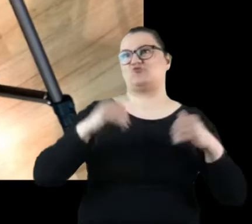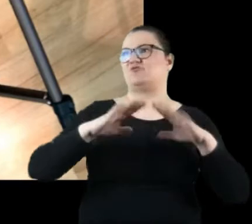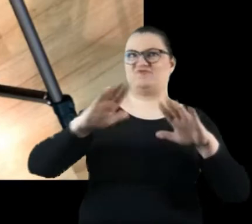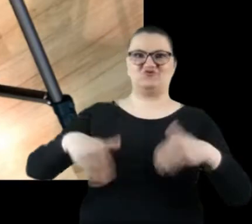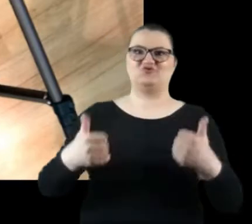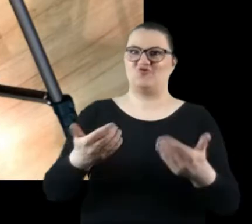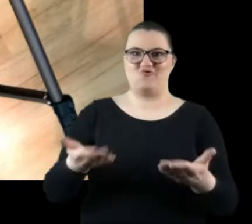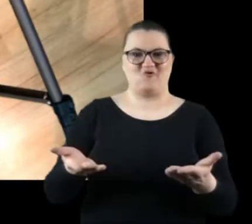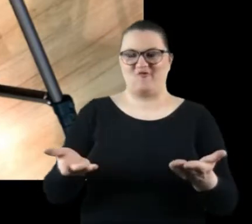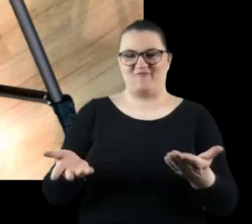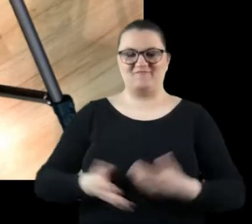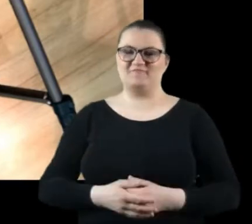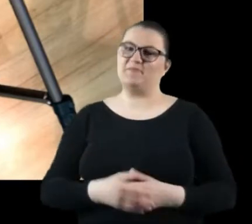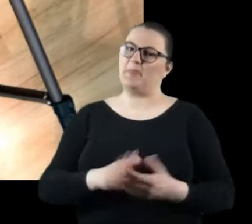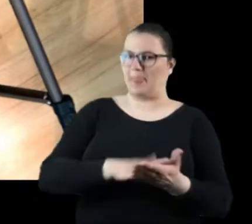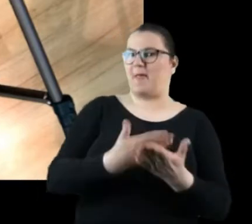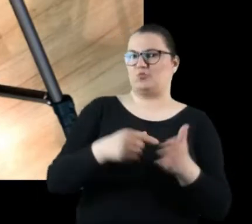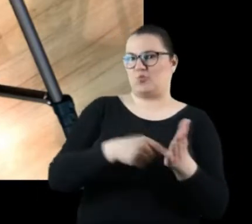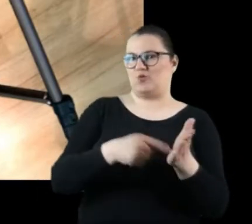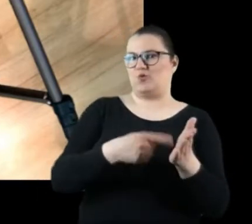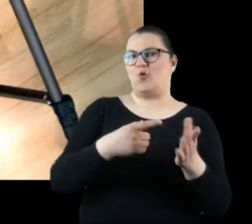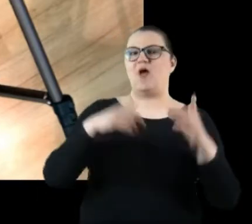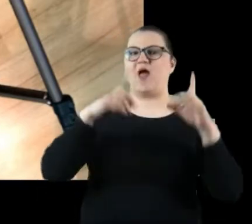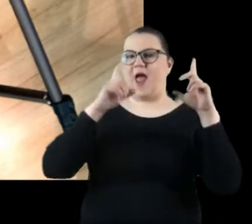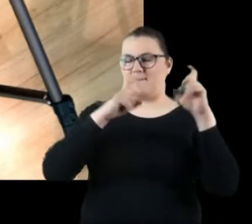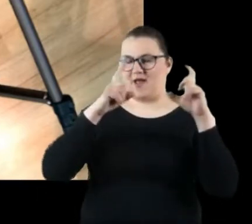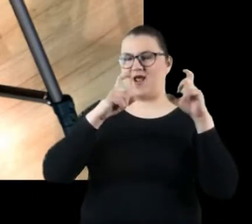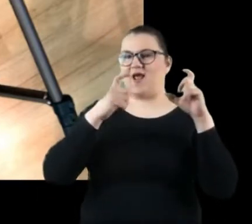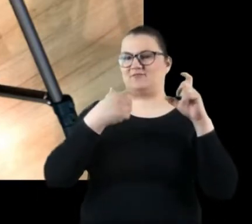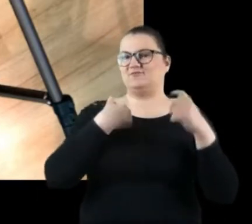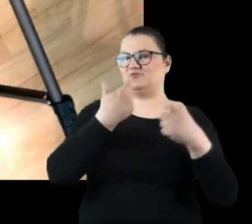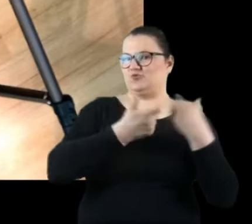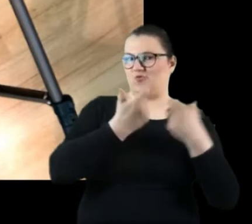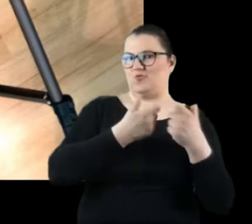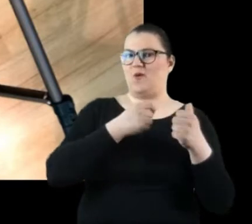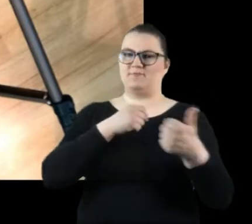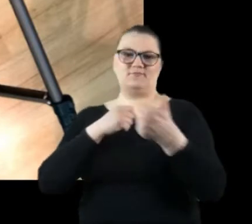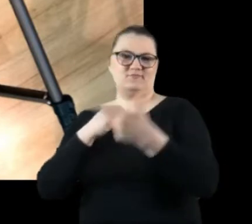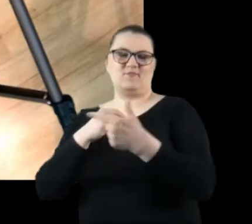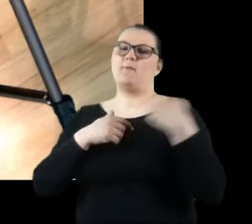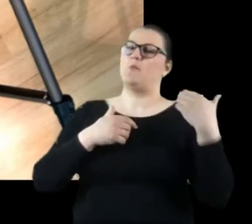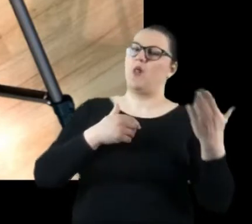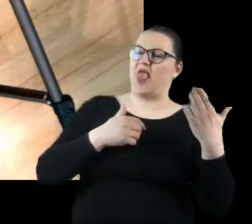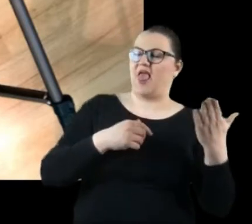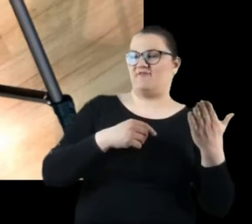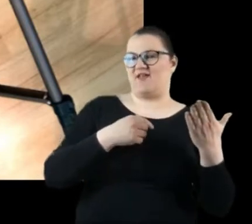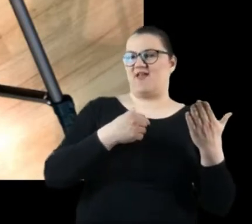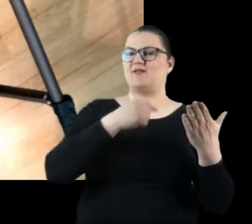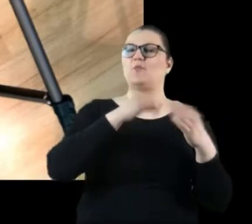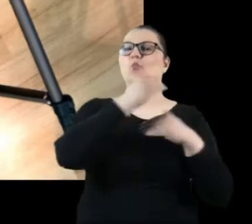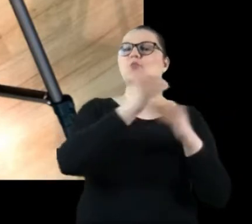Tutaj mamy przykłady aparatów wykonanych przeze mnie. Po lewej jest to pudełko